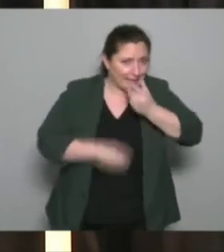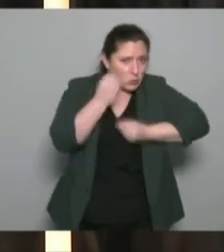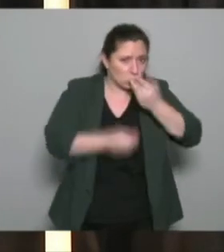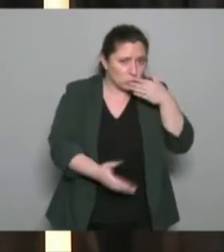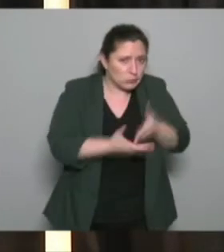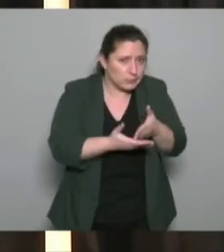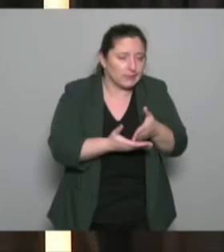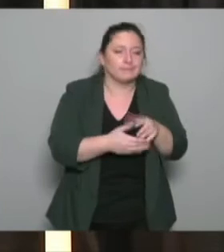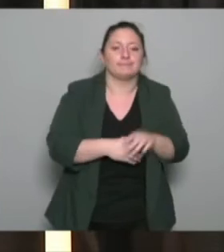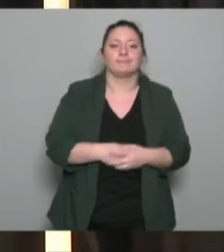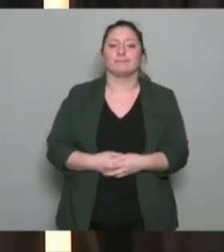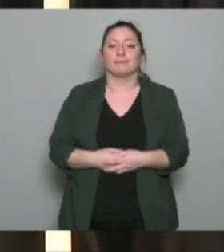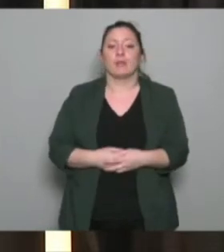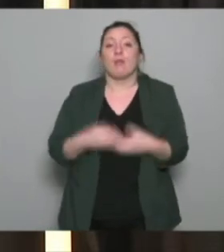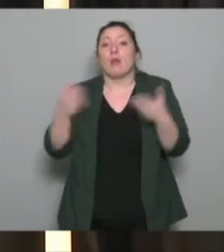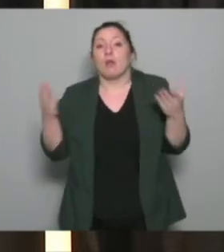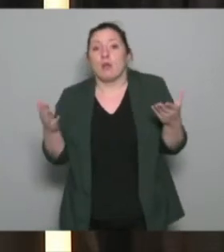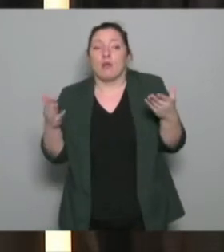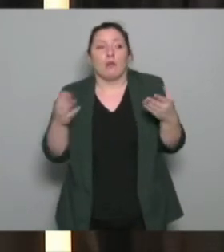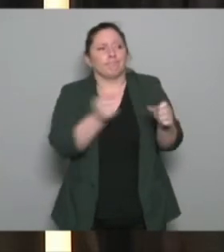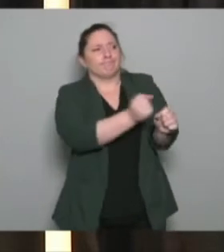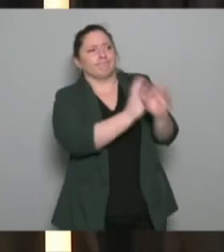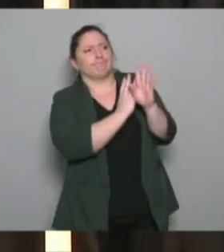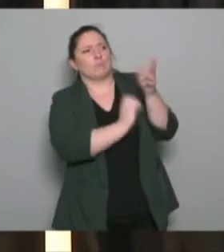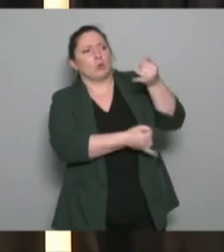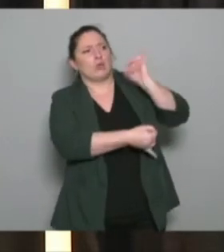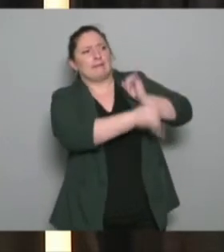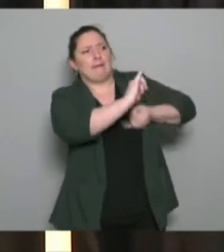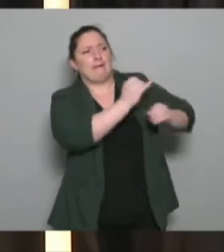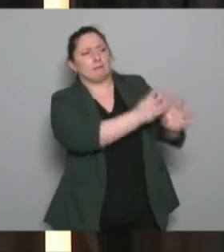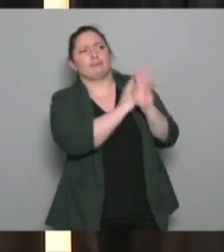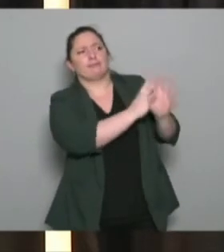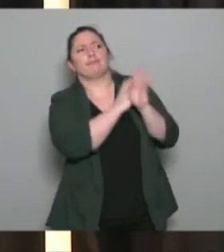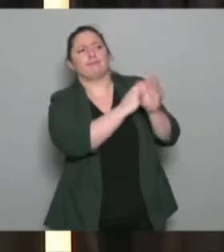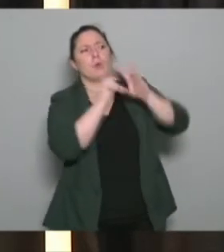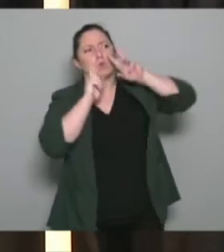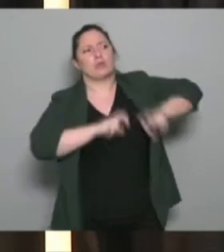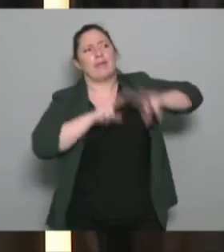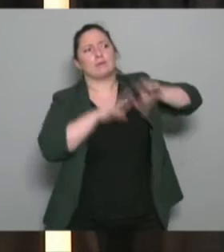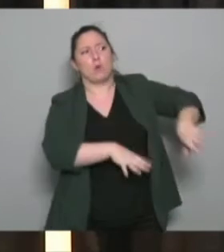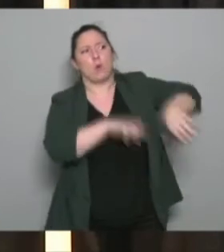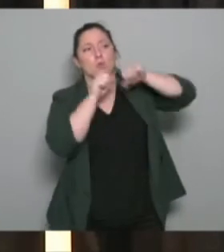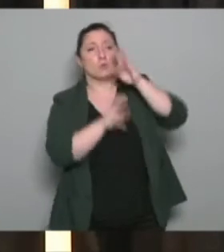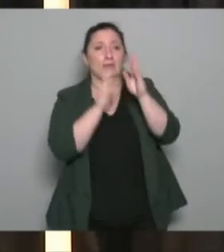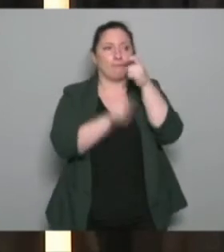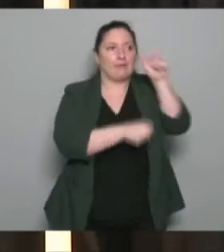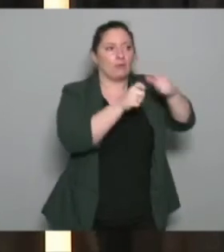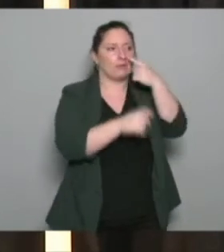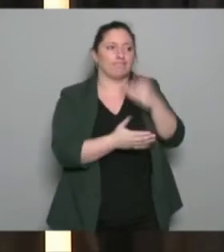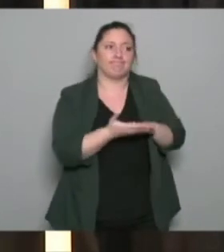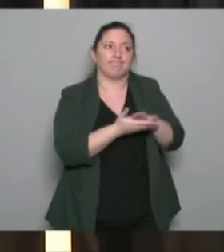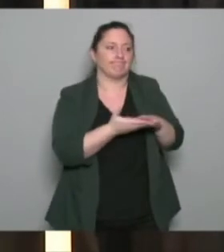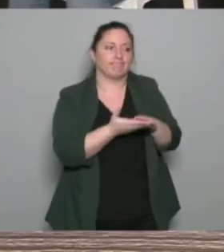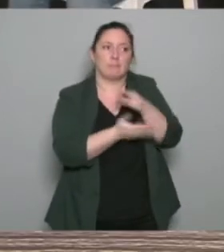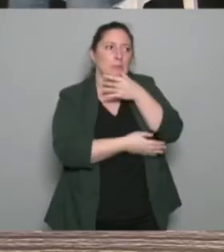votre recrutement est-ce qu'il y en a certains vous avez dit mais non ça ne pas aller ça ne pas comme on dit dans le langage courant ça ne va pas le faire